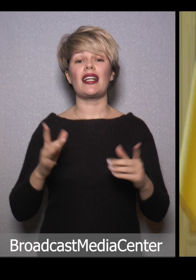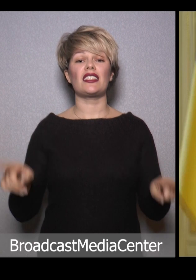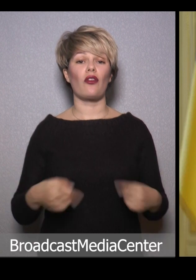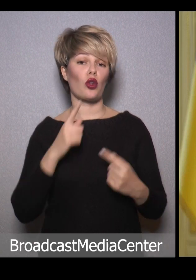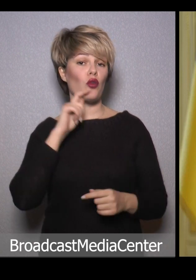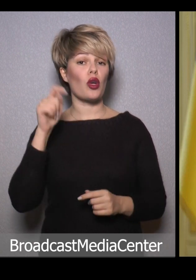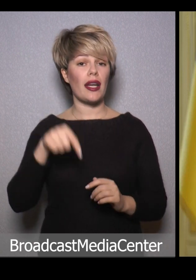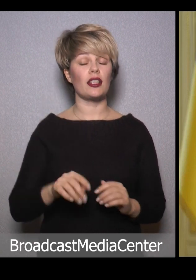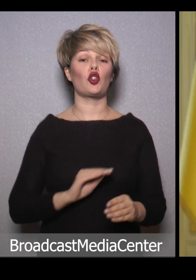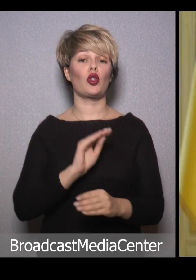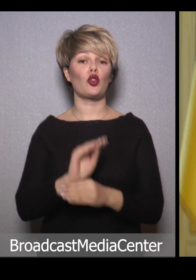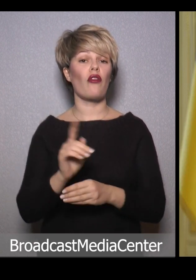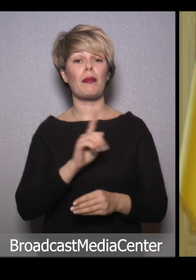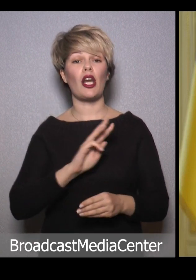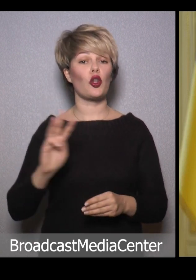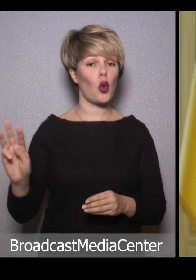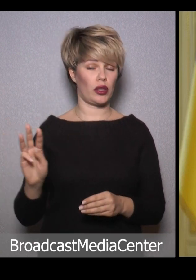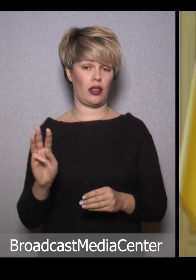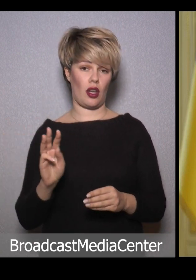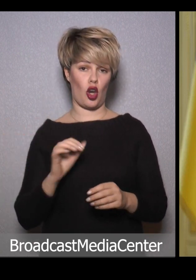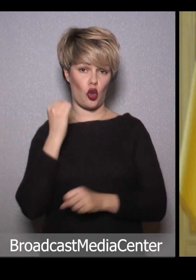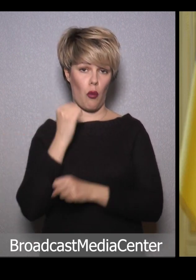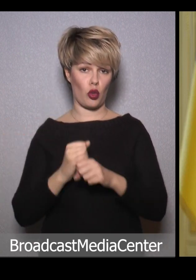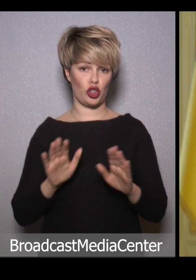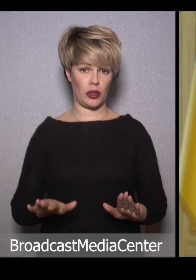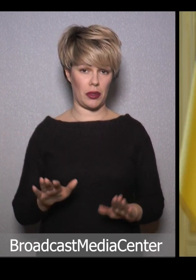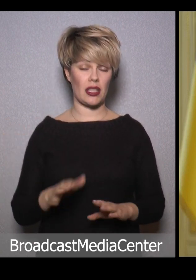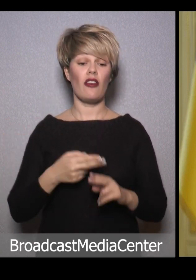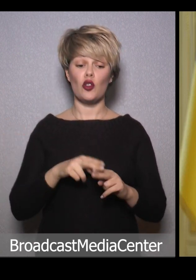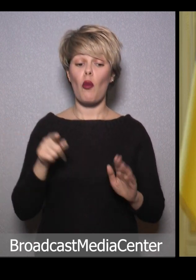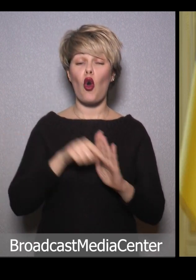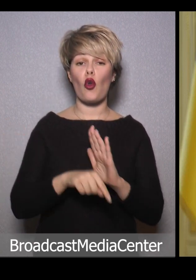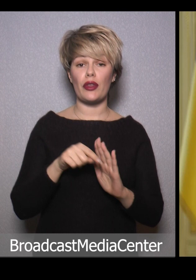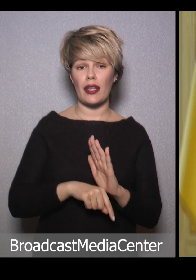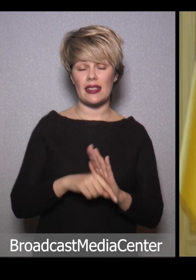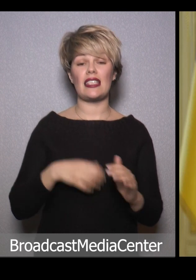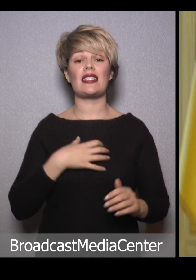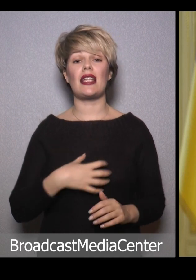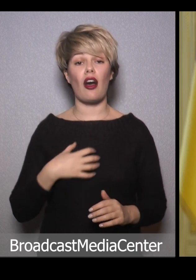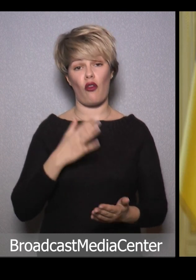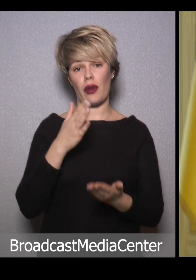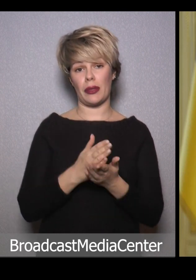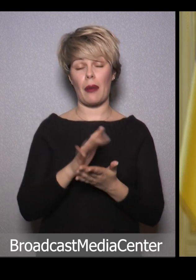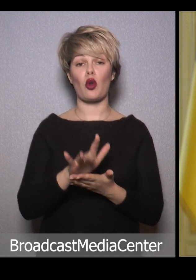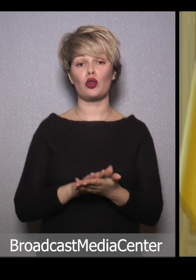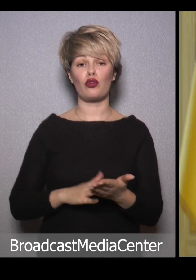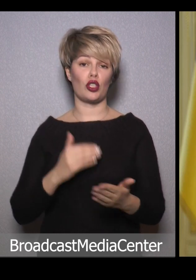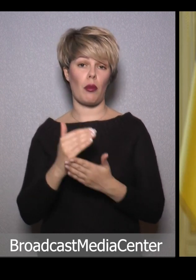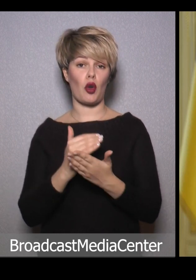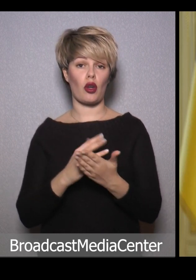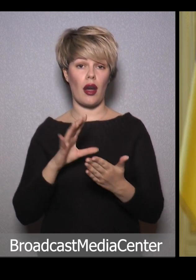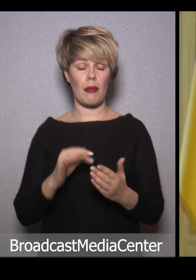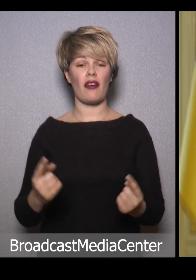створить в Україні додаткові мільйони робочих місць. Саме в цьому контексті знаковим є продовження